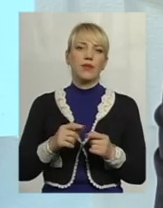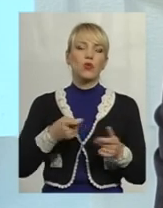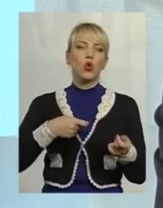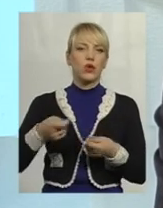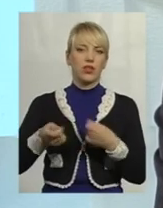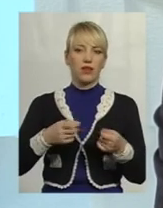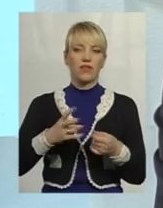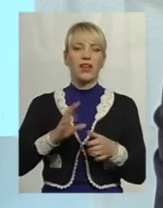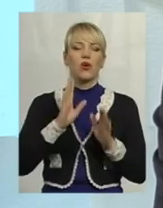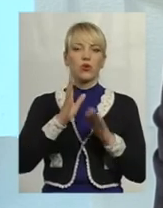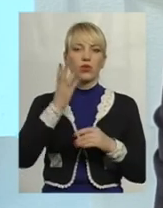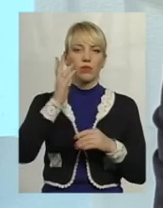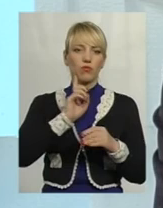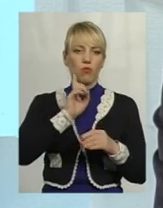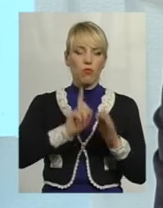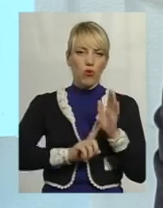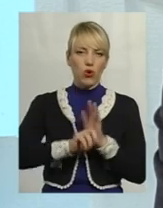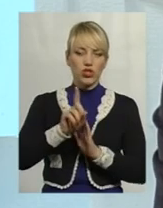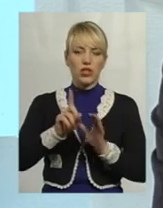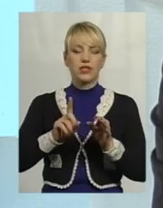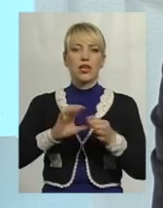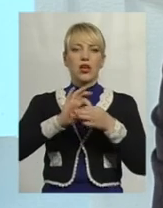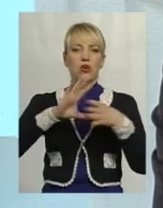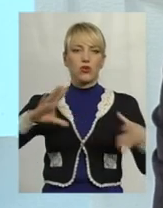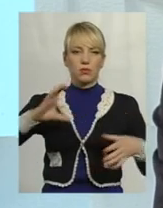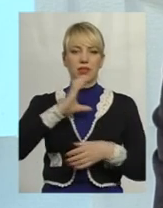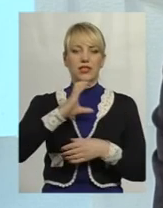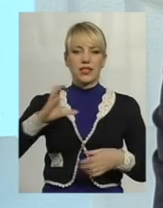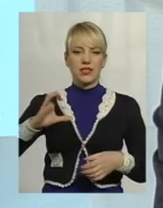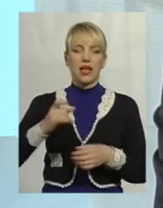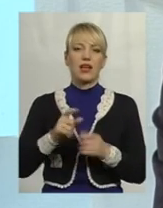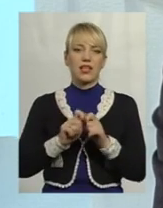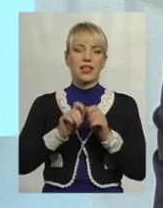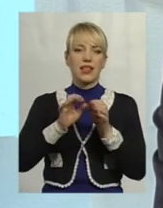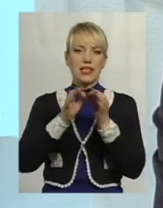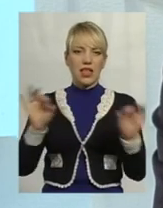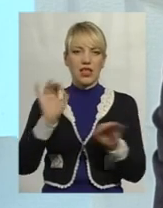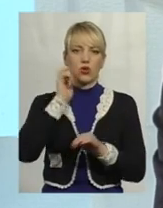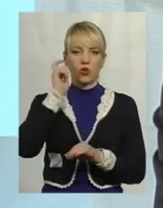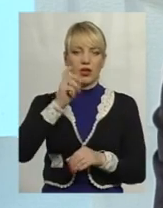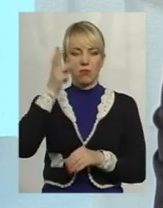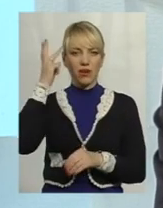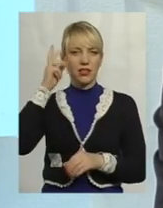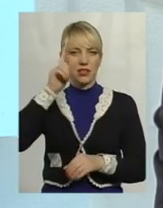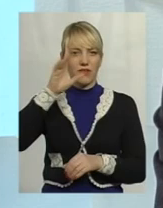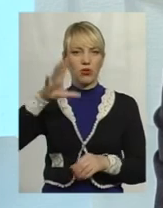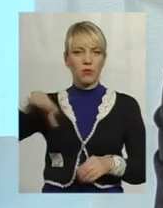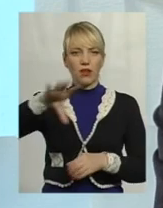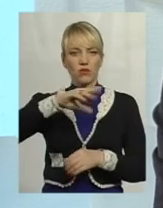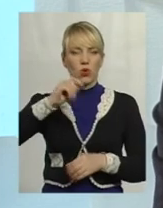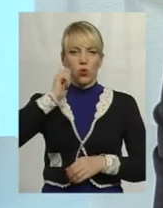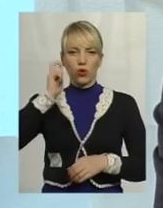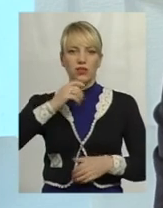з розвилом СРСР, Хмельницький став відомий на всю Україну, власне,